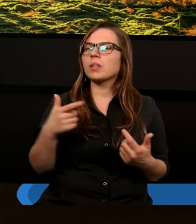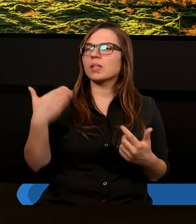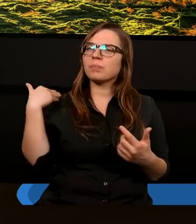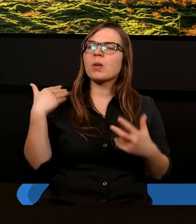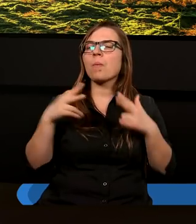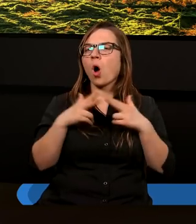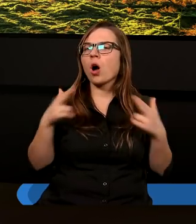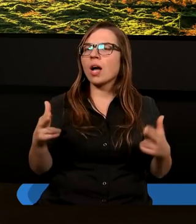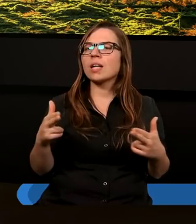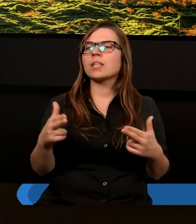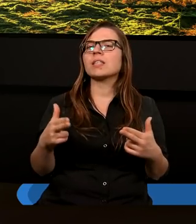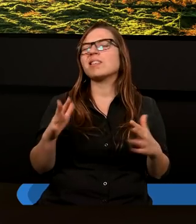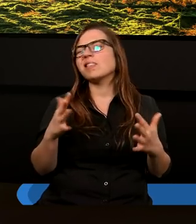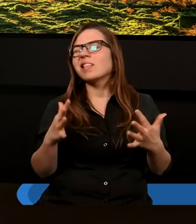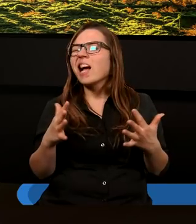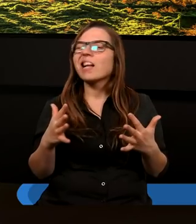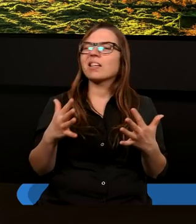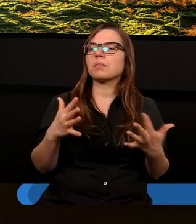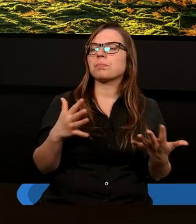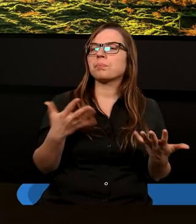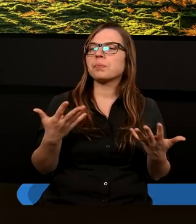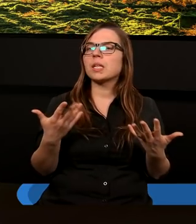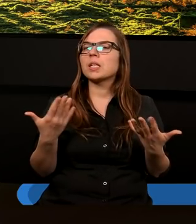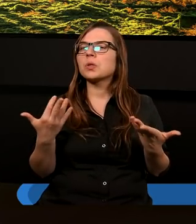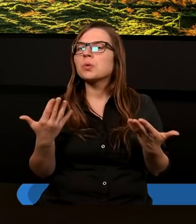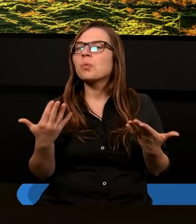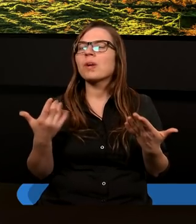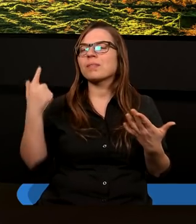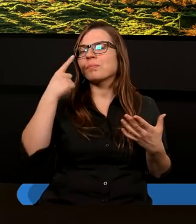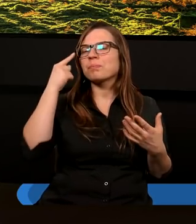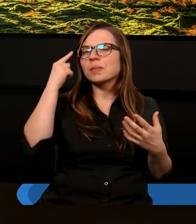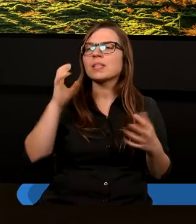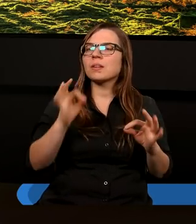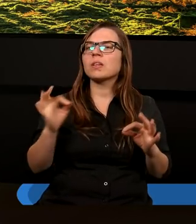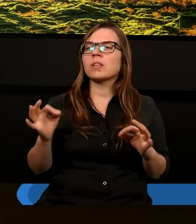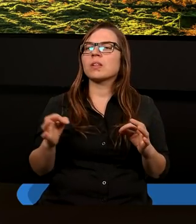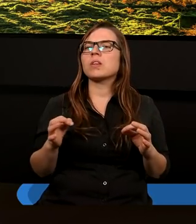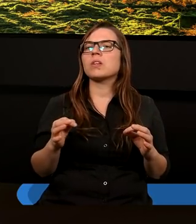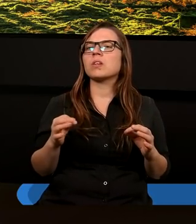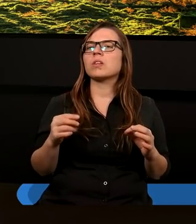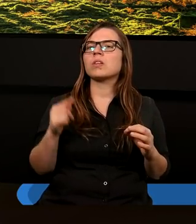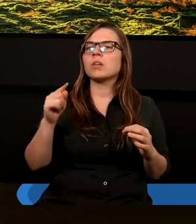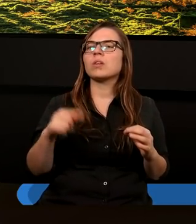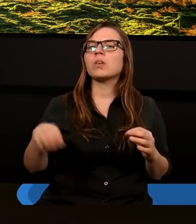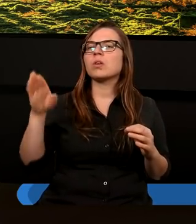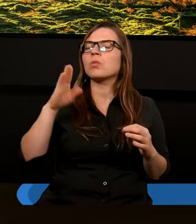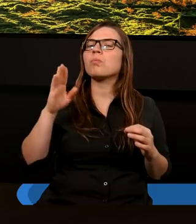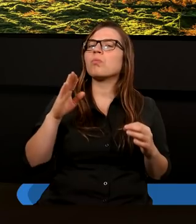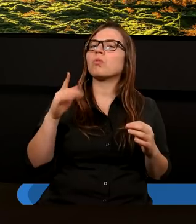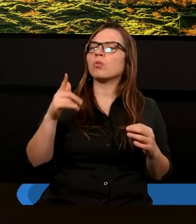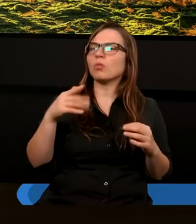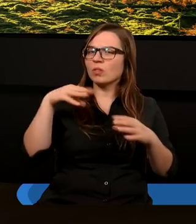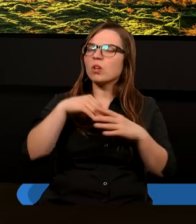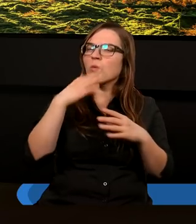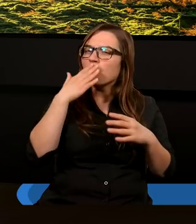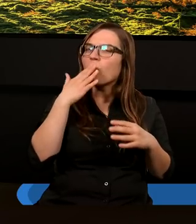okresie niezbyt łatwo patrzyli na kontakty z pogadami, a Pan Bóg wiedział, że ten nowy Kościół musi